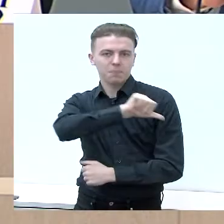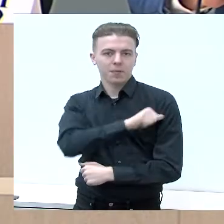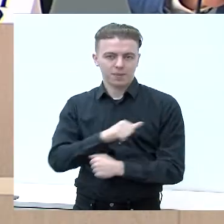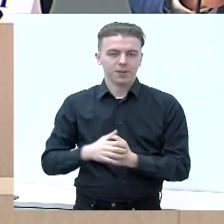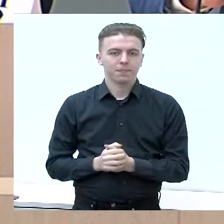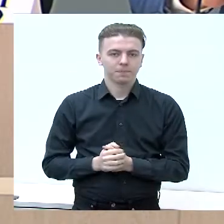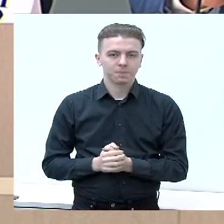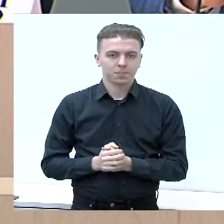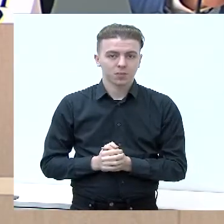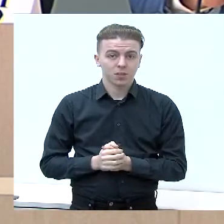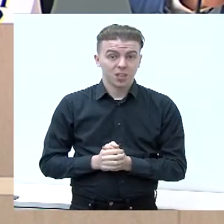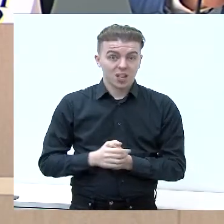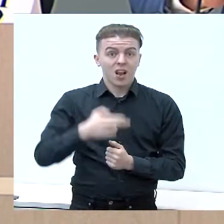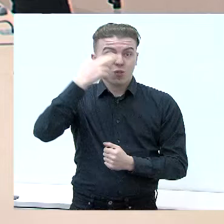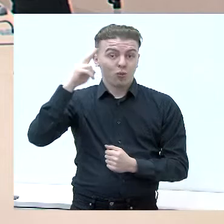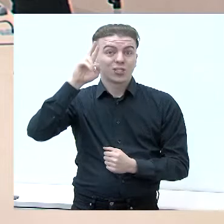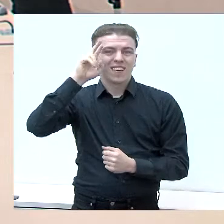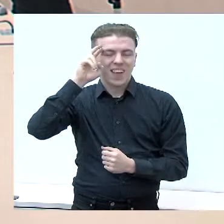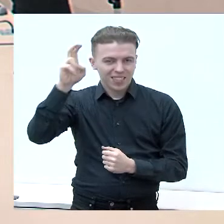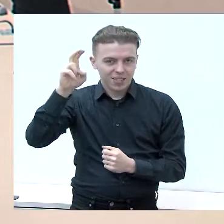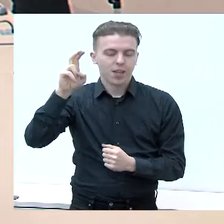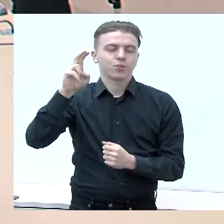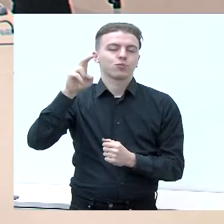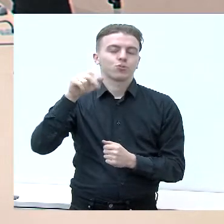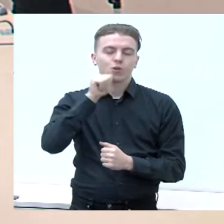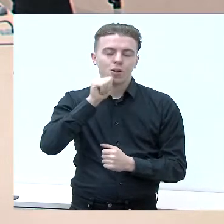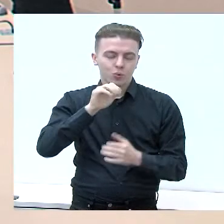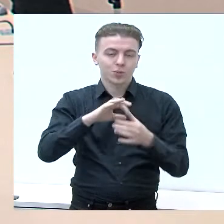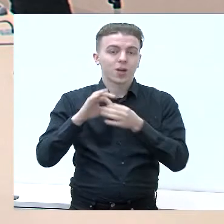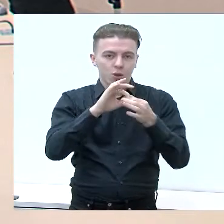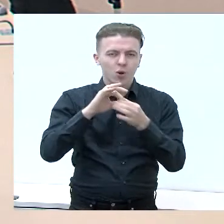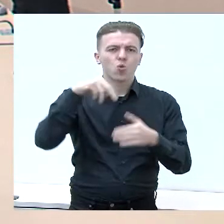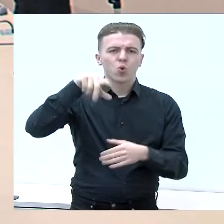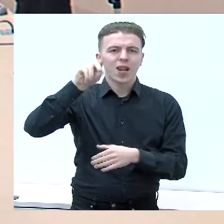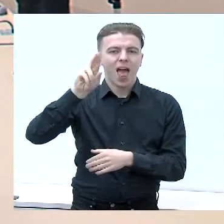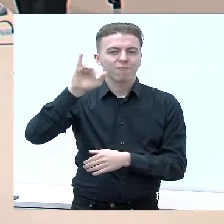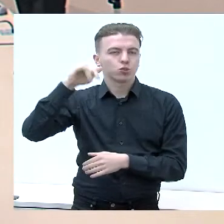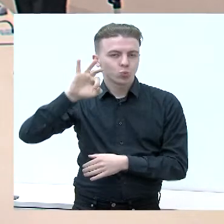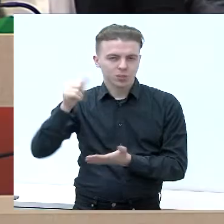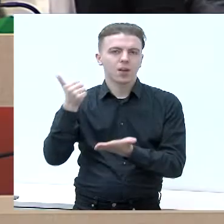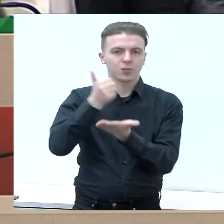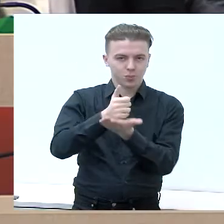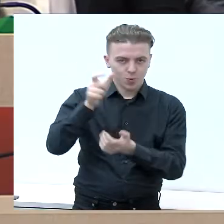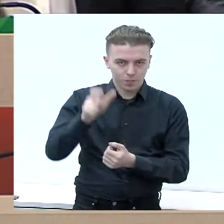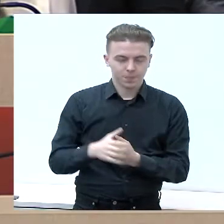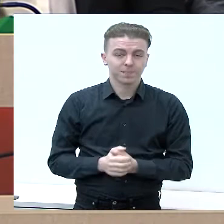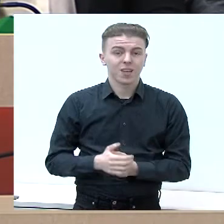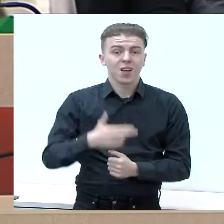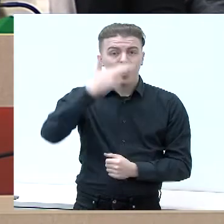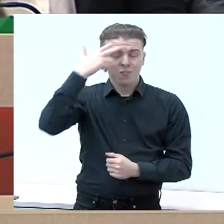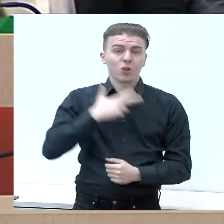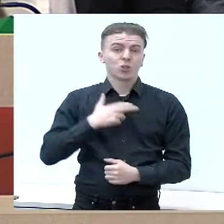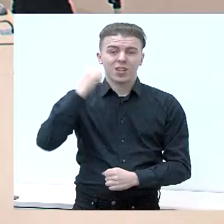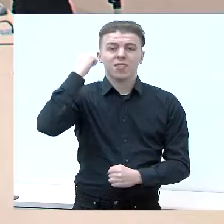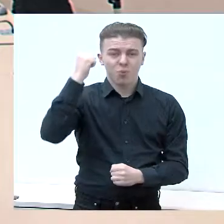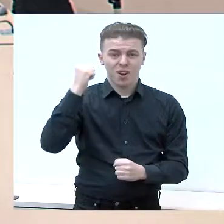Lietuvos valstiečių ir žaliųjų sąjunga. Sąrašo lyderis Evaldas Ulevičius. Lietuvos socialdemokratų